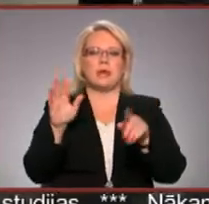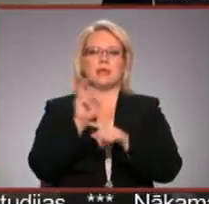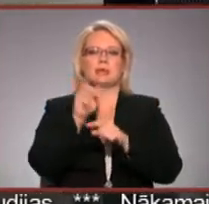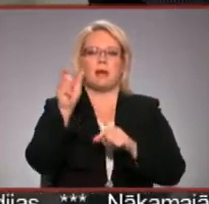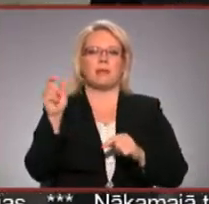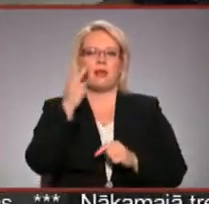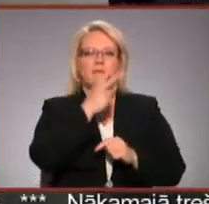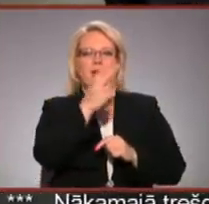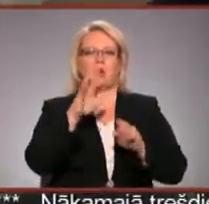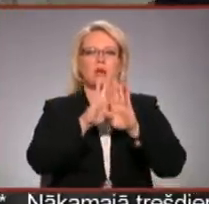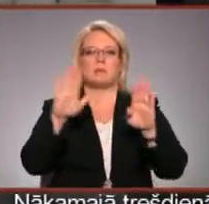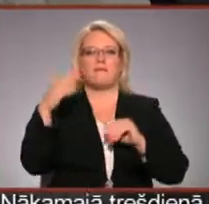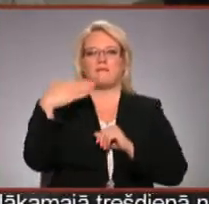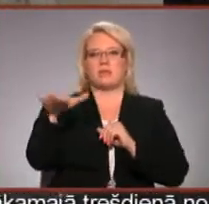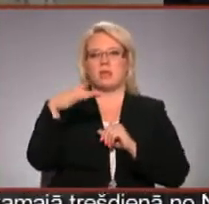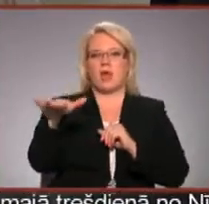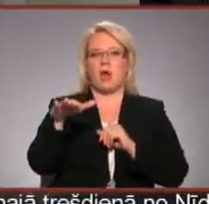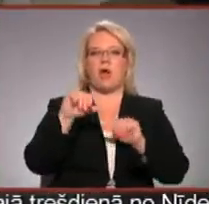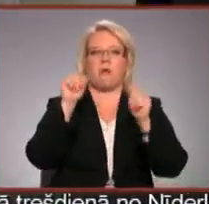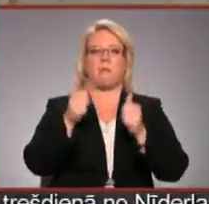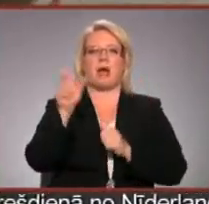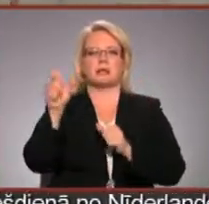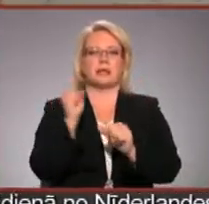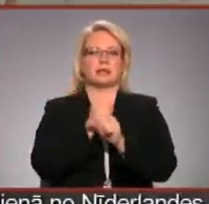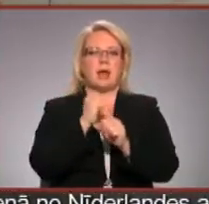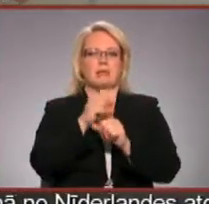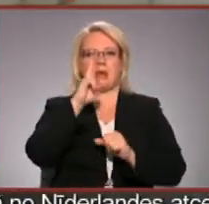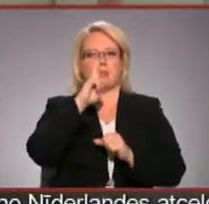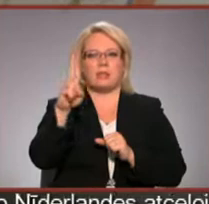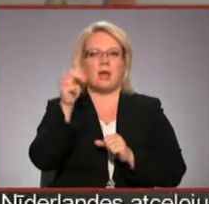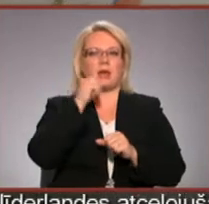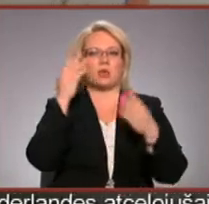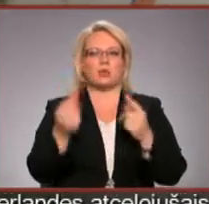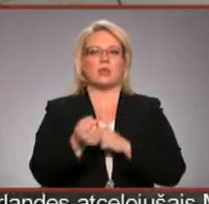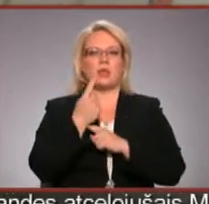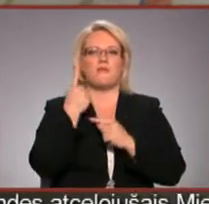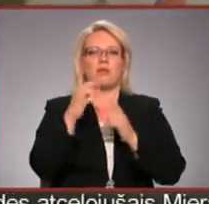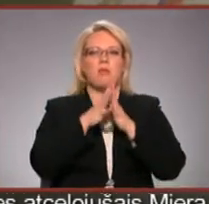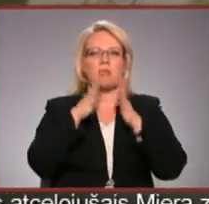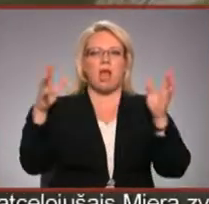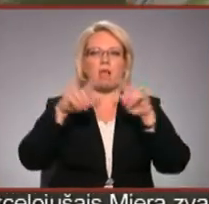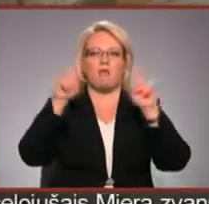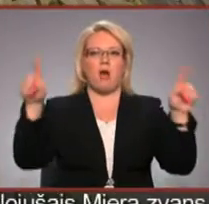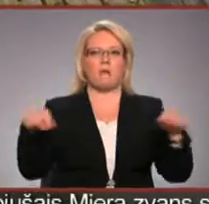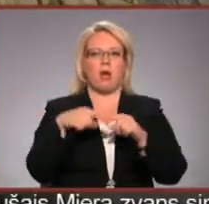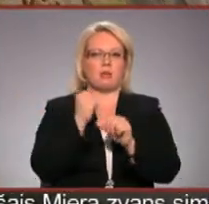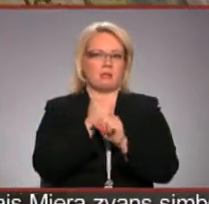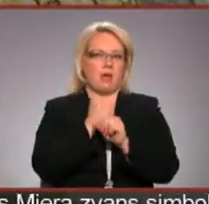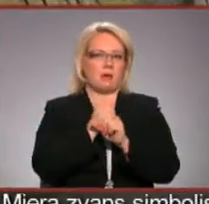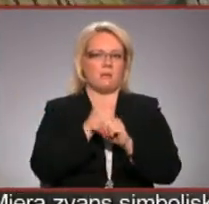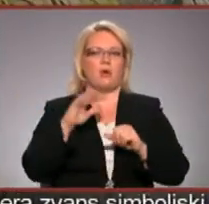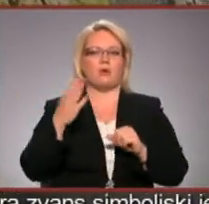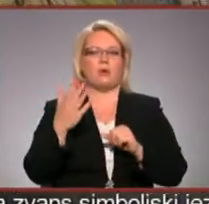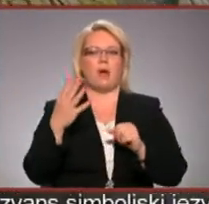iespējams vērot eksponētajā video. Mākslinieki strādāja vairāk nekā nedēļu, ik dienas radot vienu lielformātu darbu. To saturs un